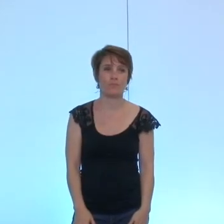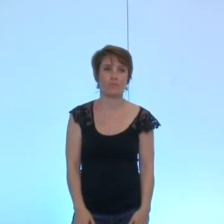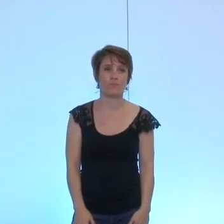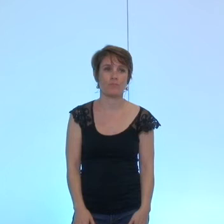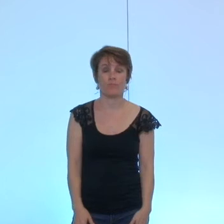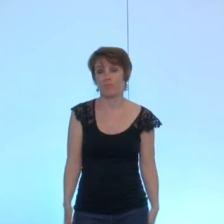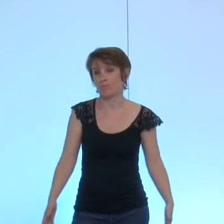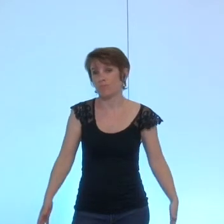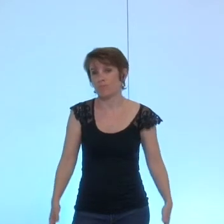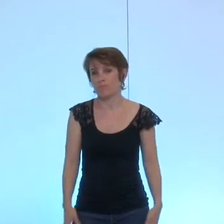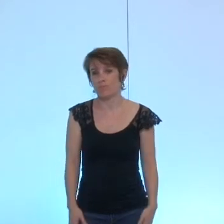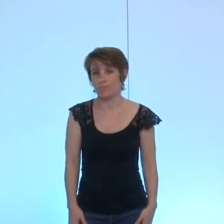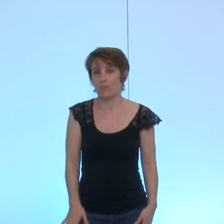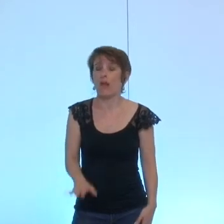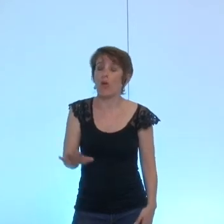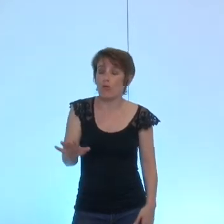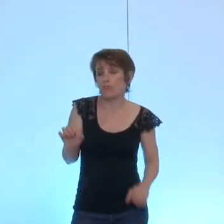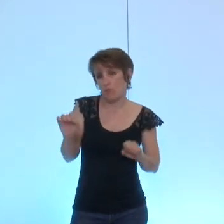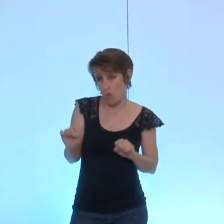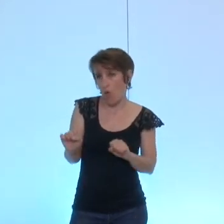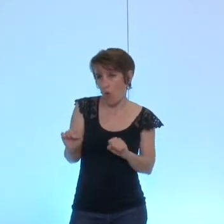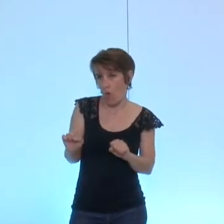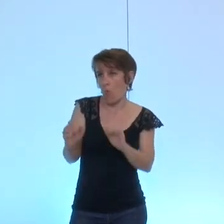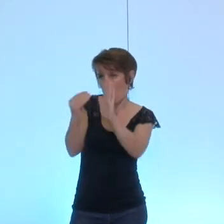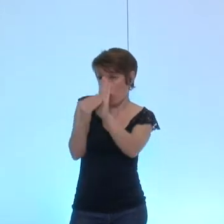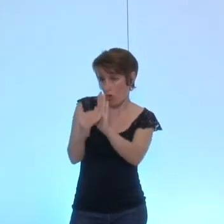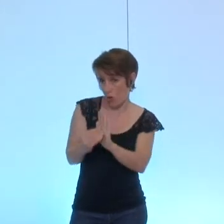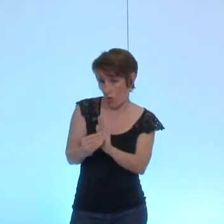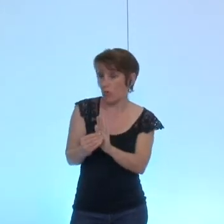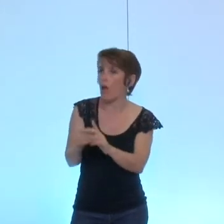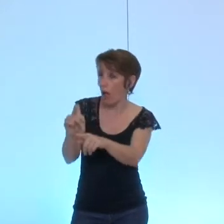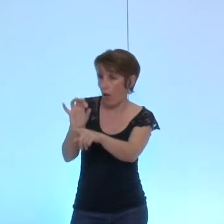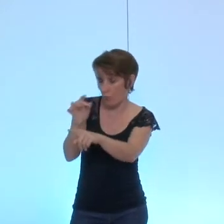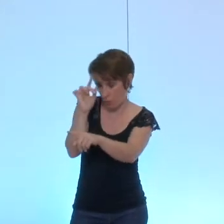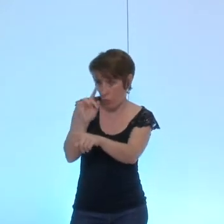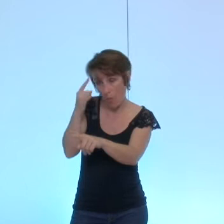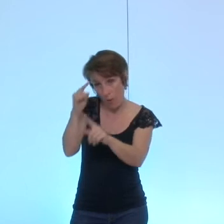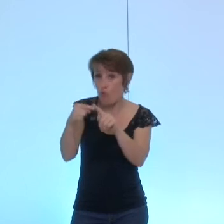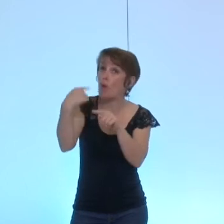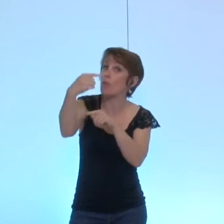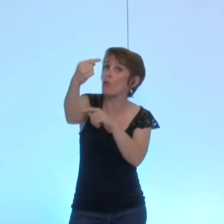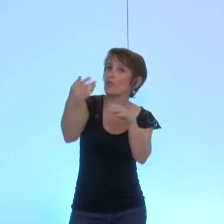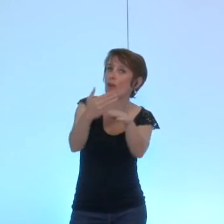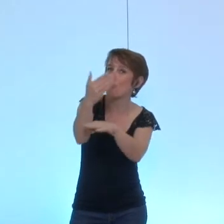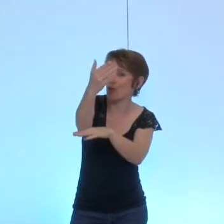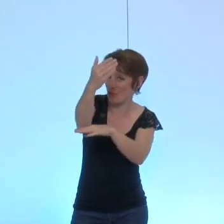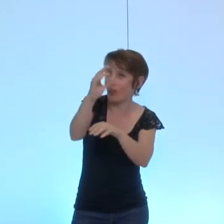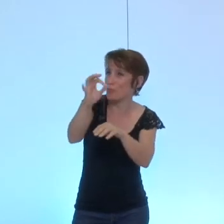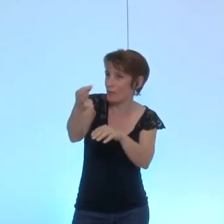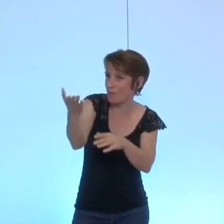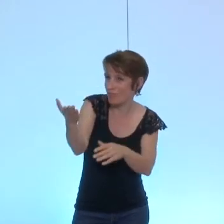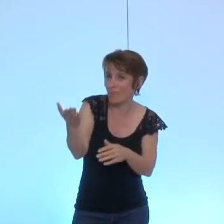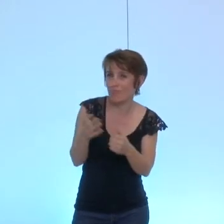donc on peut prendre note si vous voulez de ces points pour les prochains projets que l'on examinera oui donc ça c'est